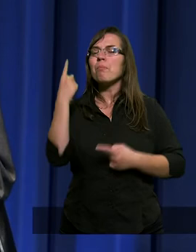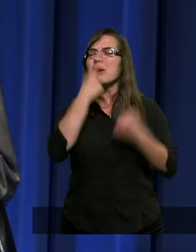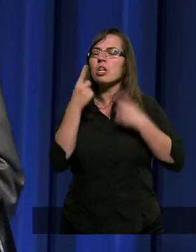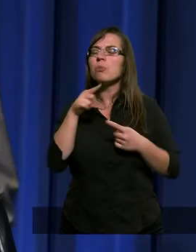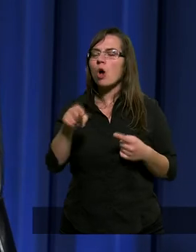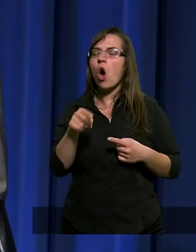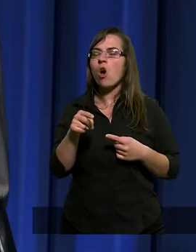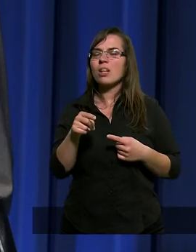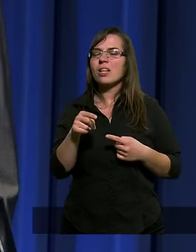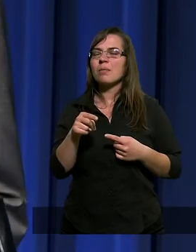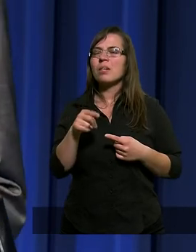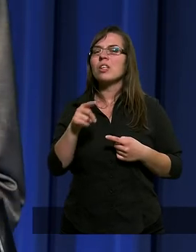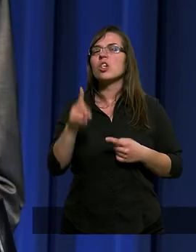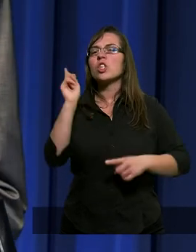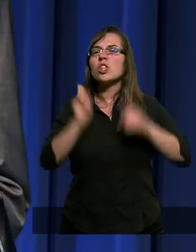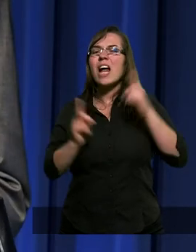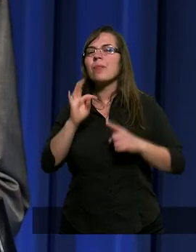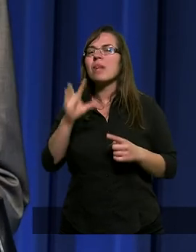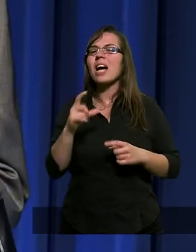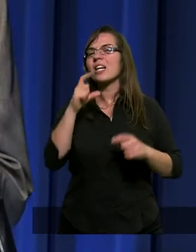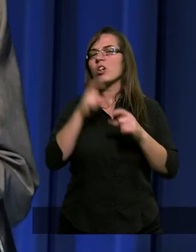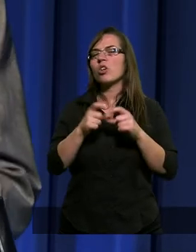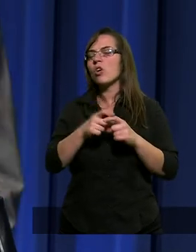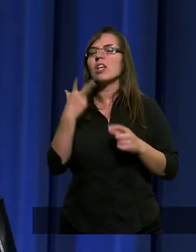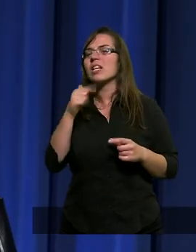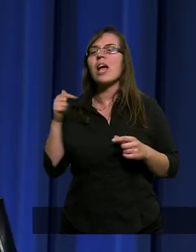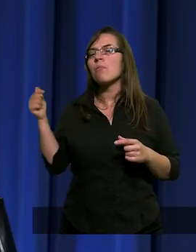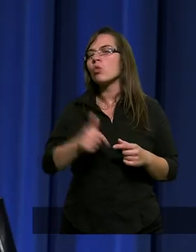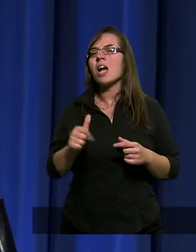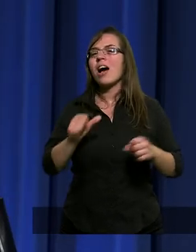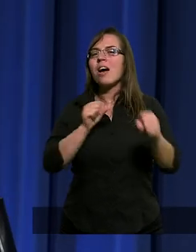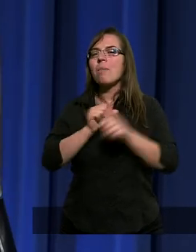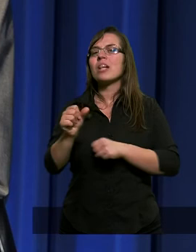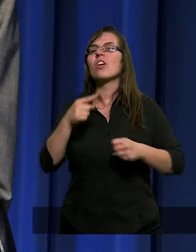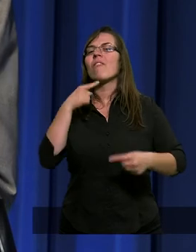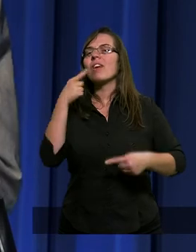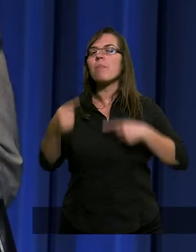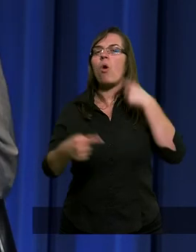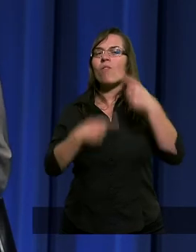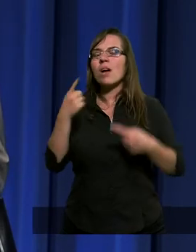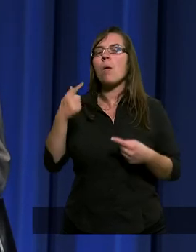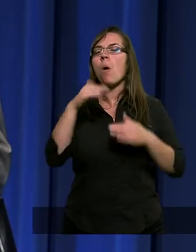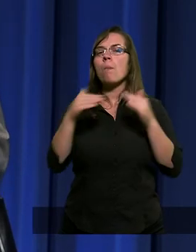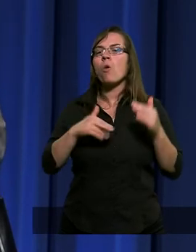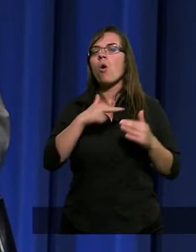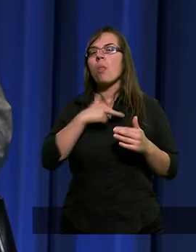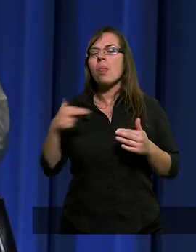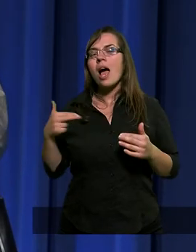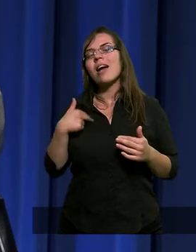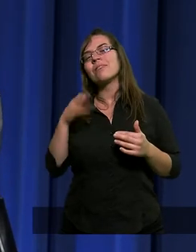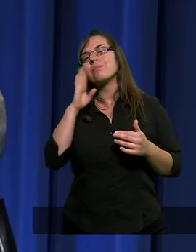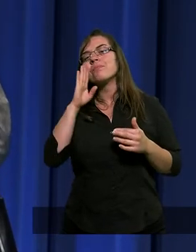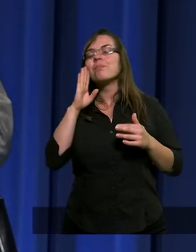myślmy o tym, żeby czasem takie słowa nie musiały być wypowiadane pod naszym